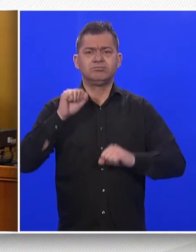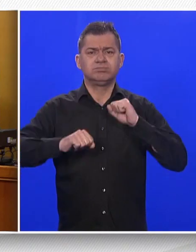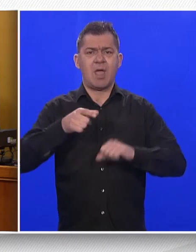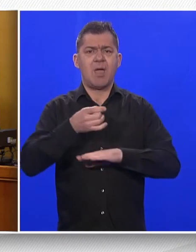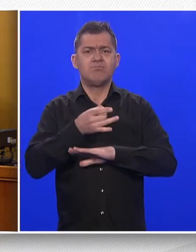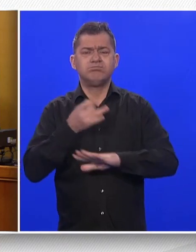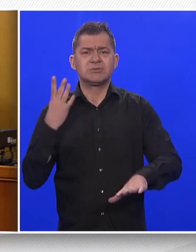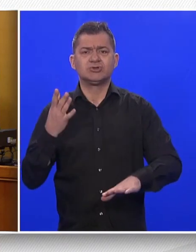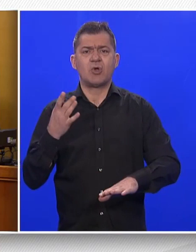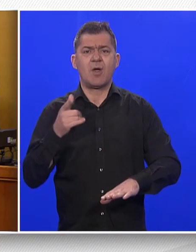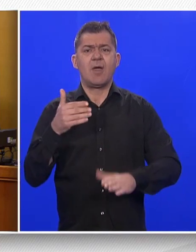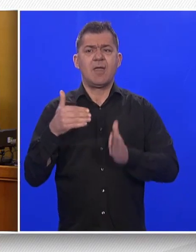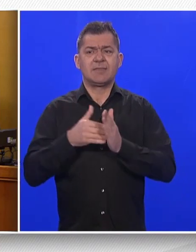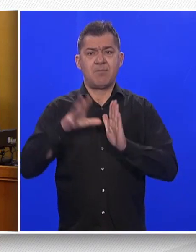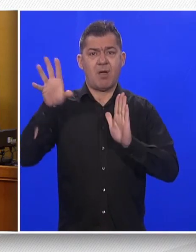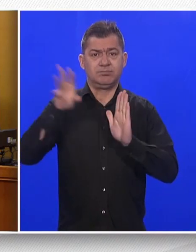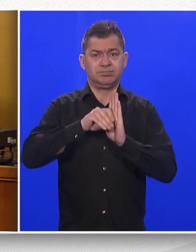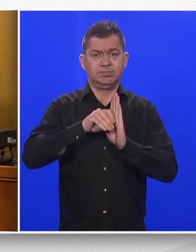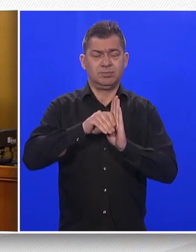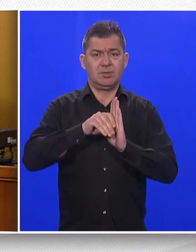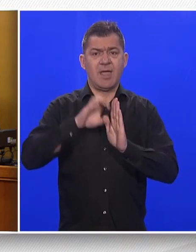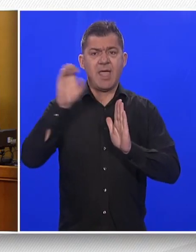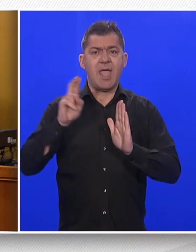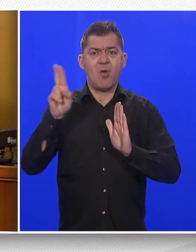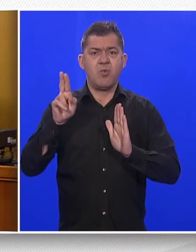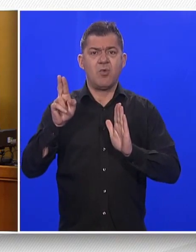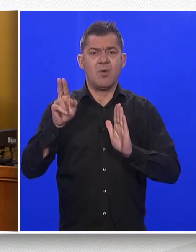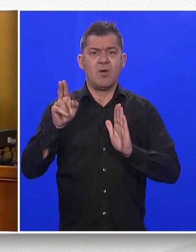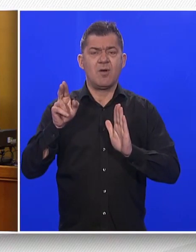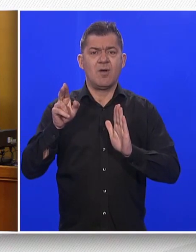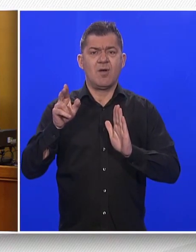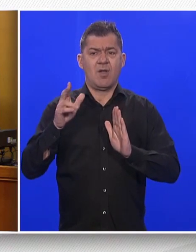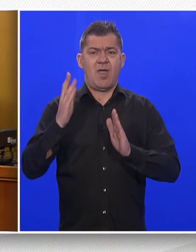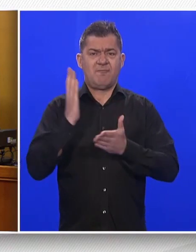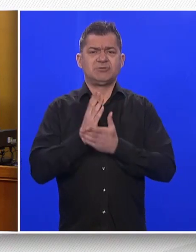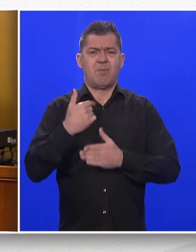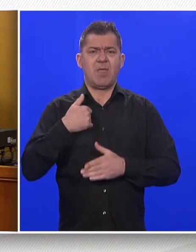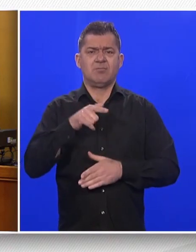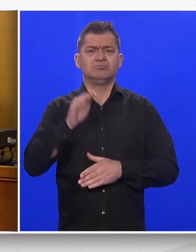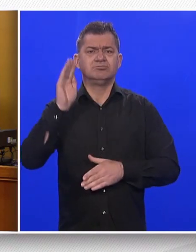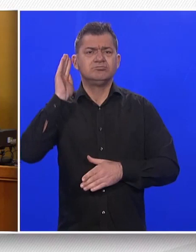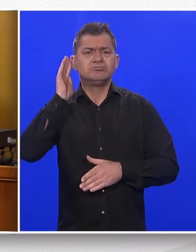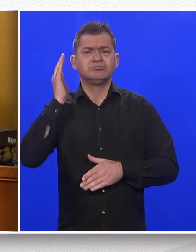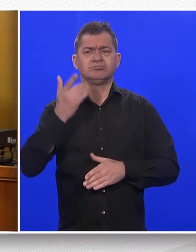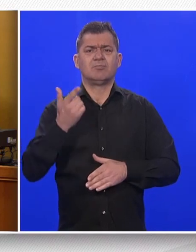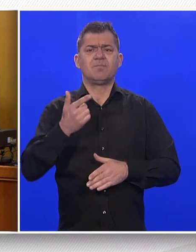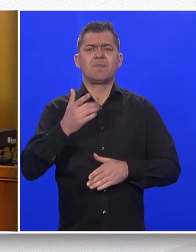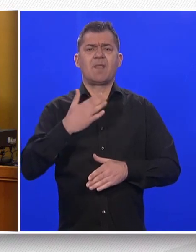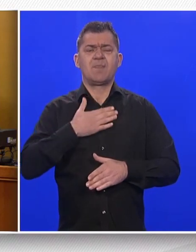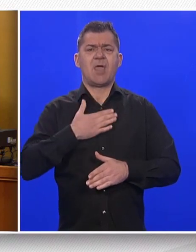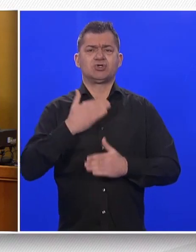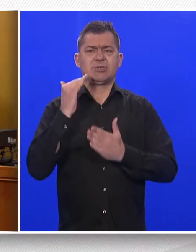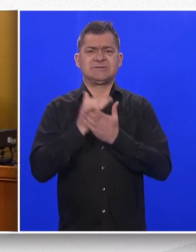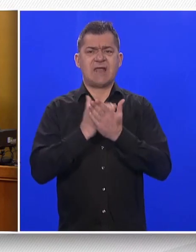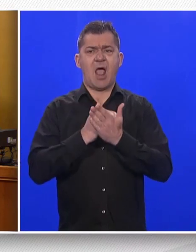njezine odredbe trebali bi biti, dakle kako smo i mogli čuti puno puta već za ovom govornicom, transponirane u nacionalno zakonodavstvo Republike